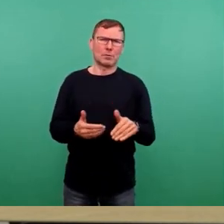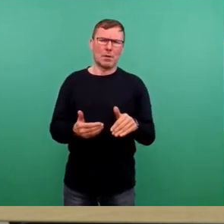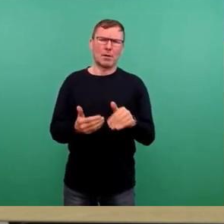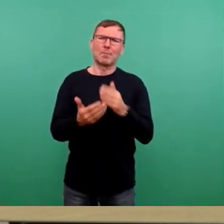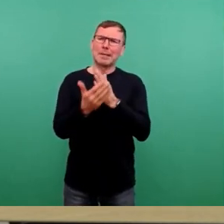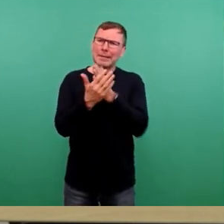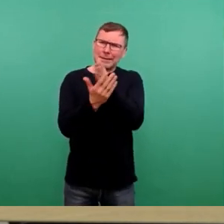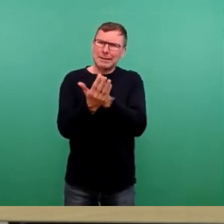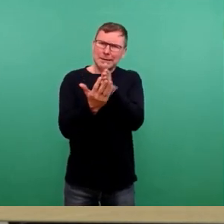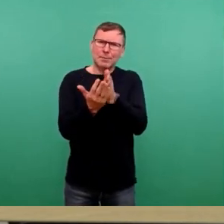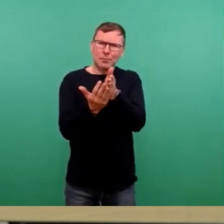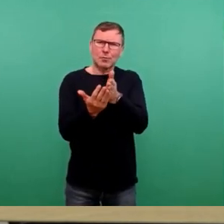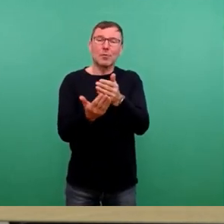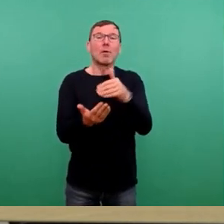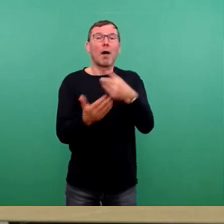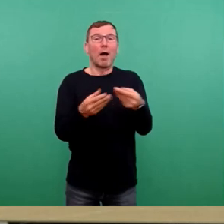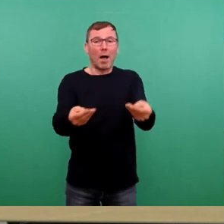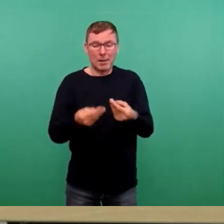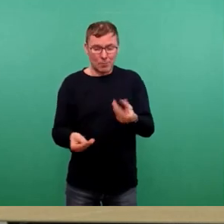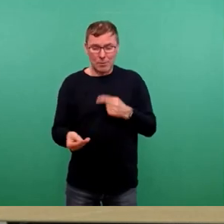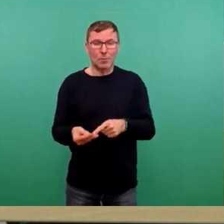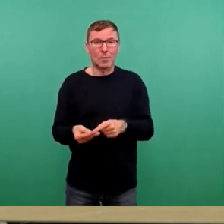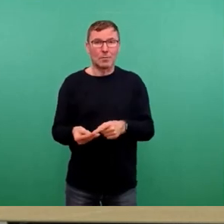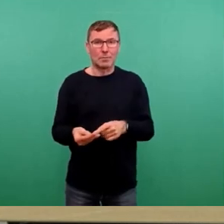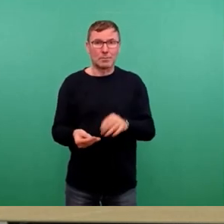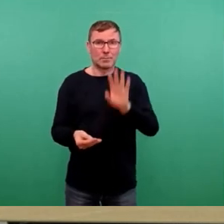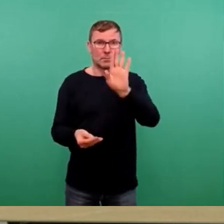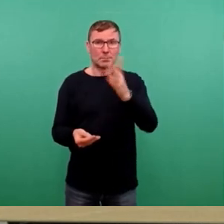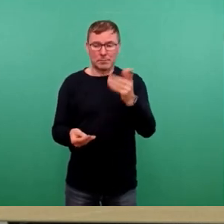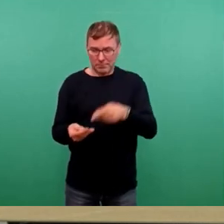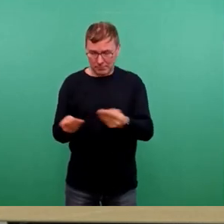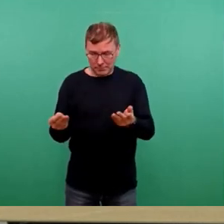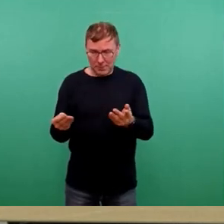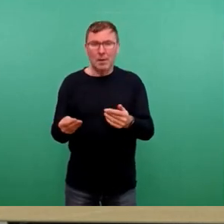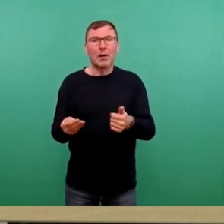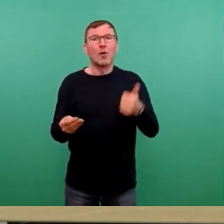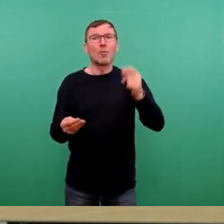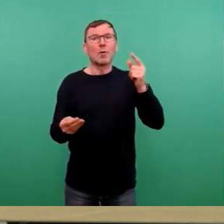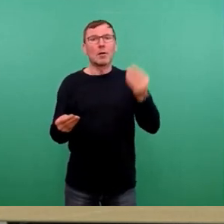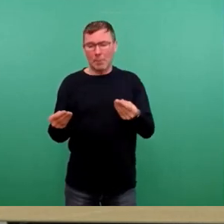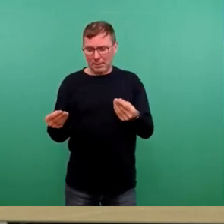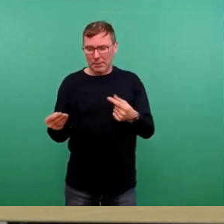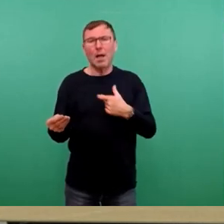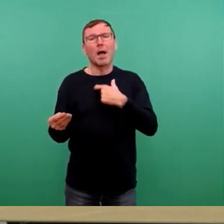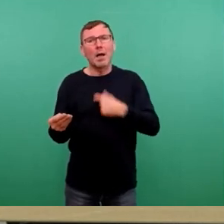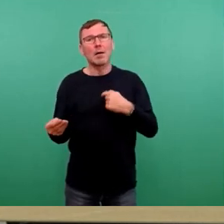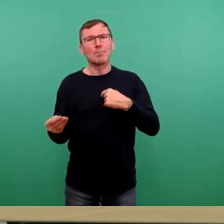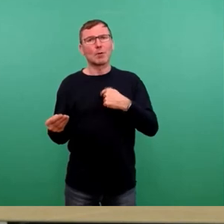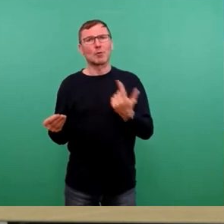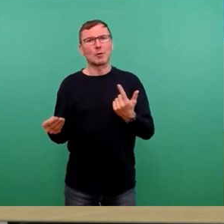auch Angebote auf den Tisch gehabt, wo man sagt, da durfte der Oberbürgermeister persönlich mal